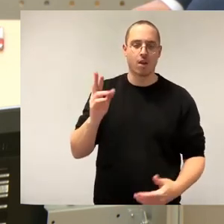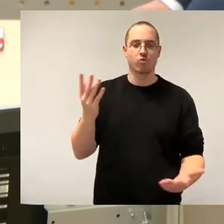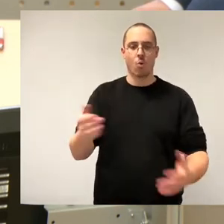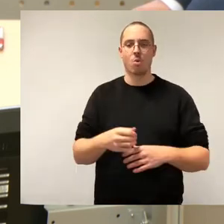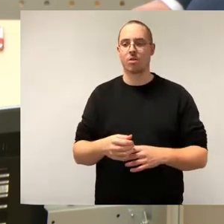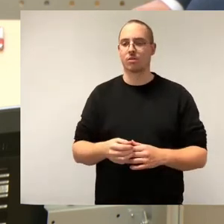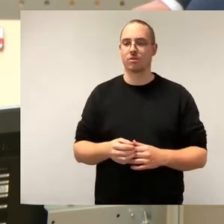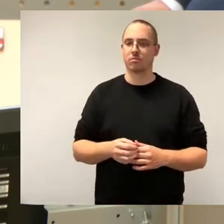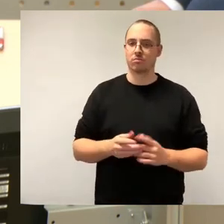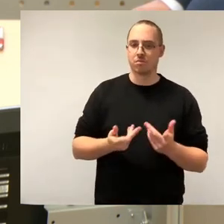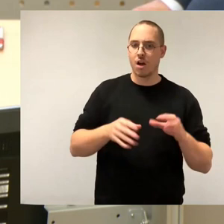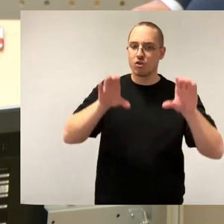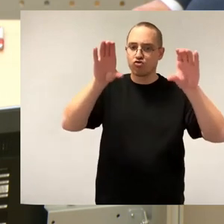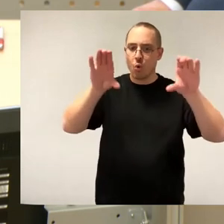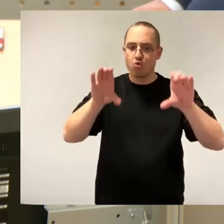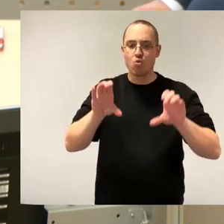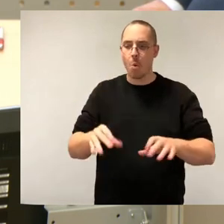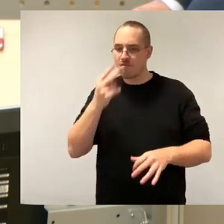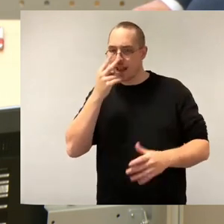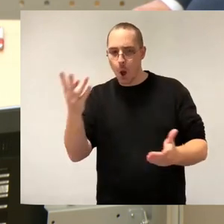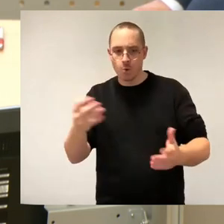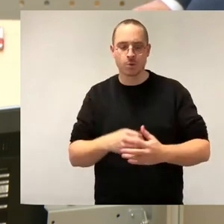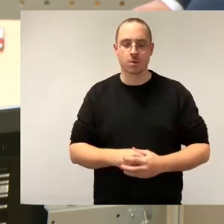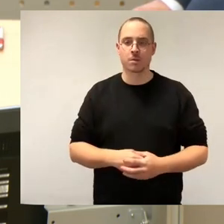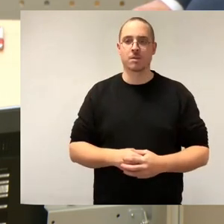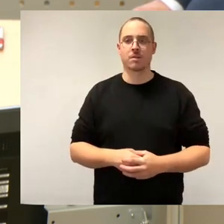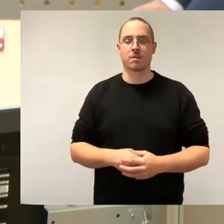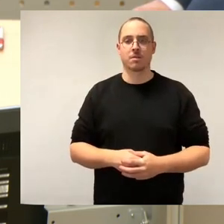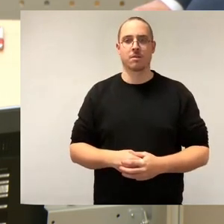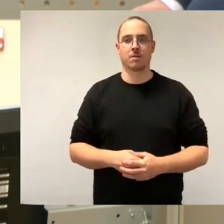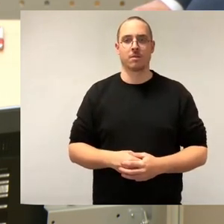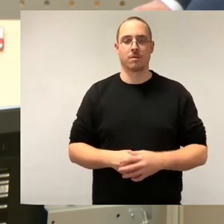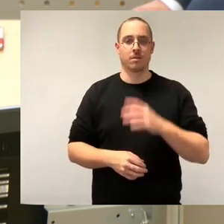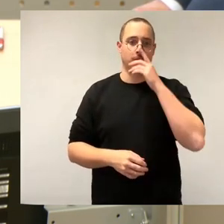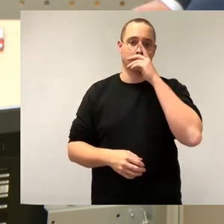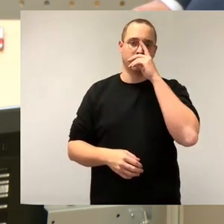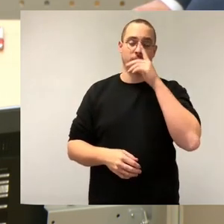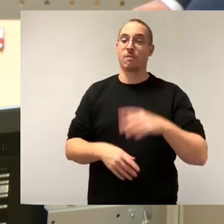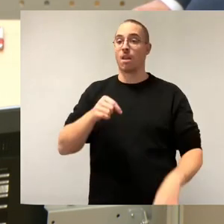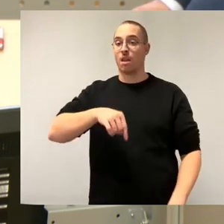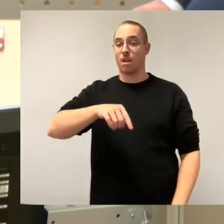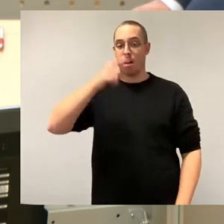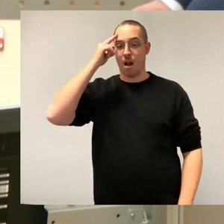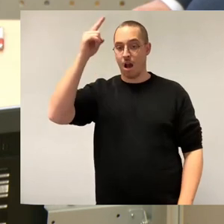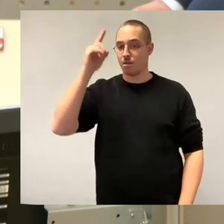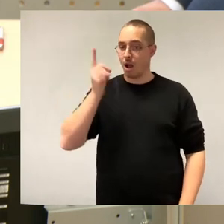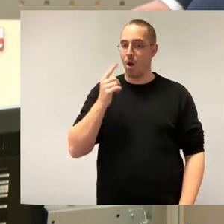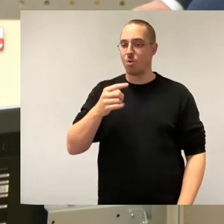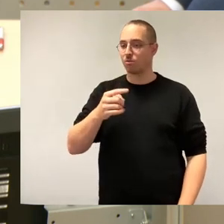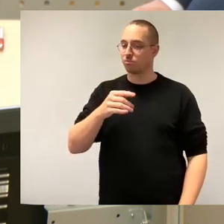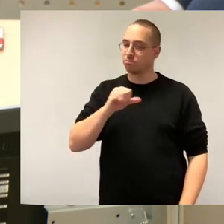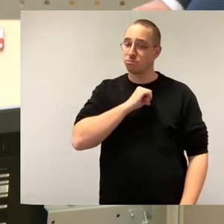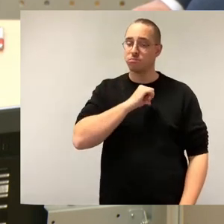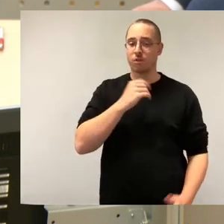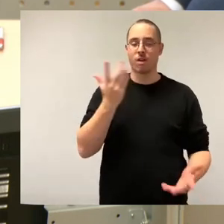Projektarbeit zu leisten? Für alle hier im Rat ist sicherlich auch interessant, wie ist denn die Zeitplanung? Welche